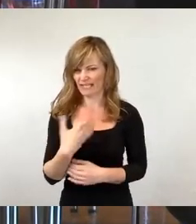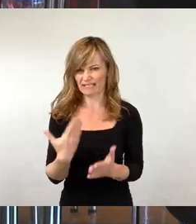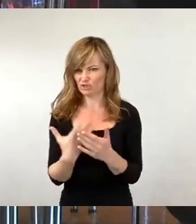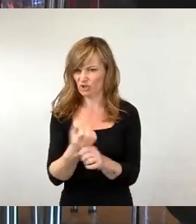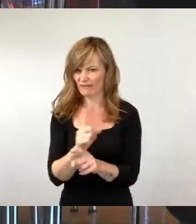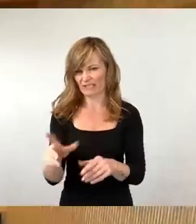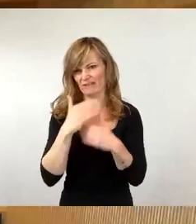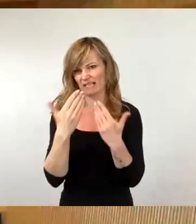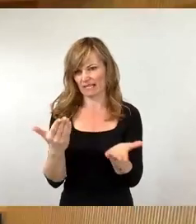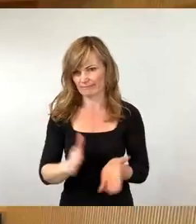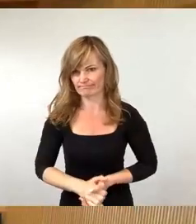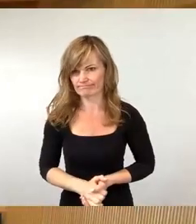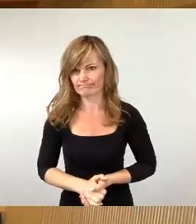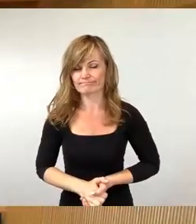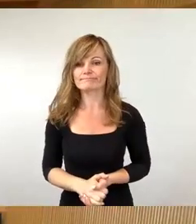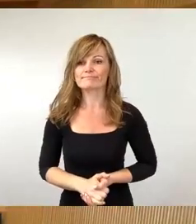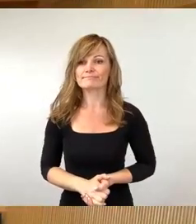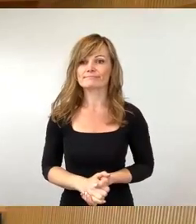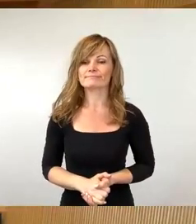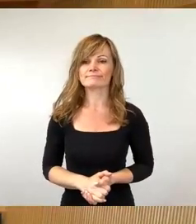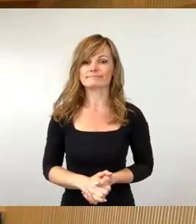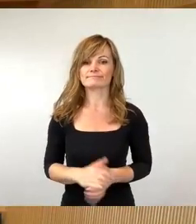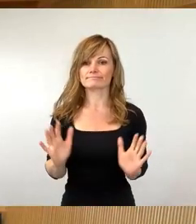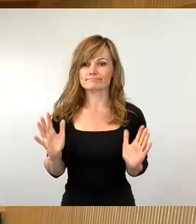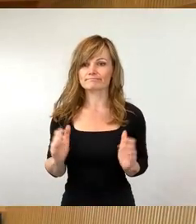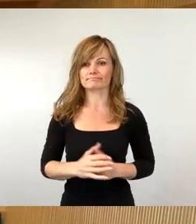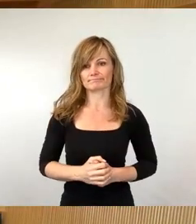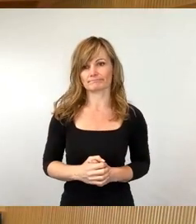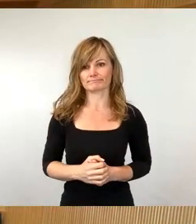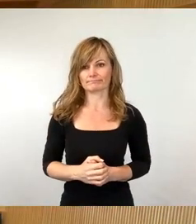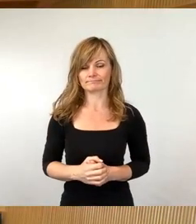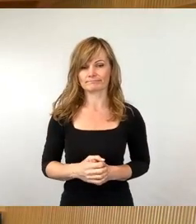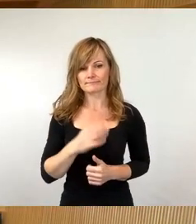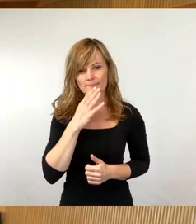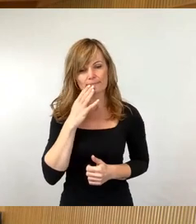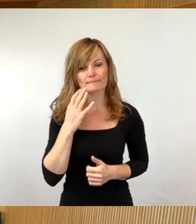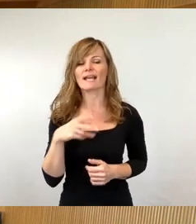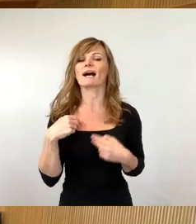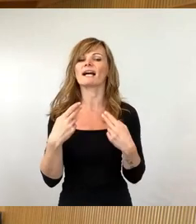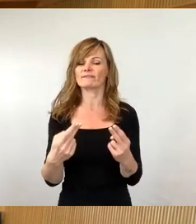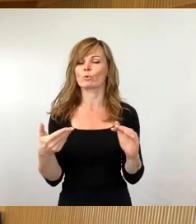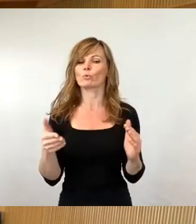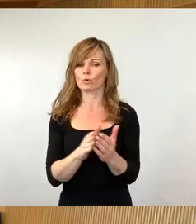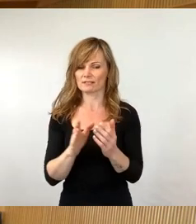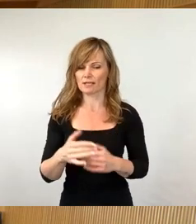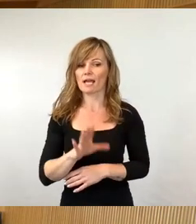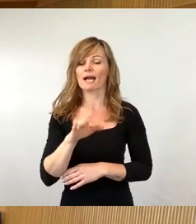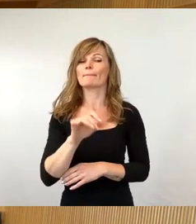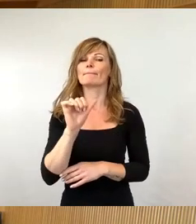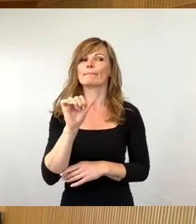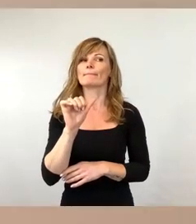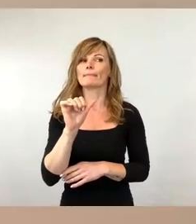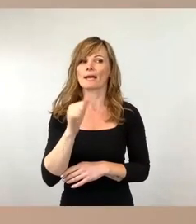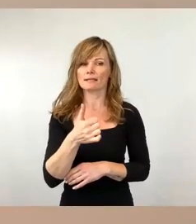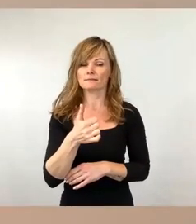Dank. Ich würde mal ganz kurz noch darauf antworten, zum 1. öffnen am 16. Mai